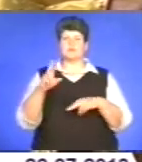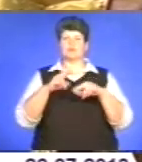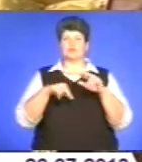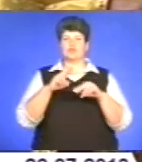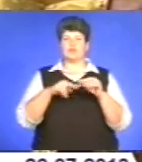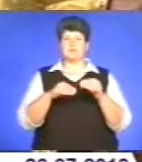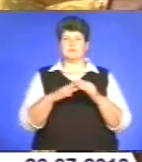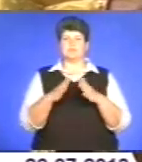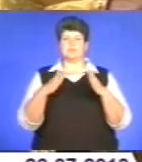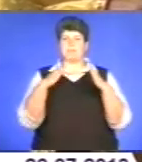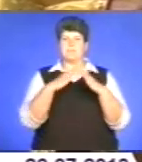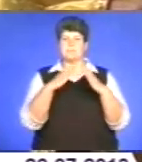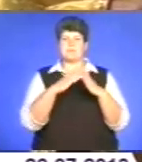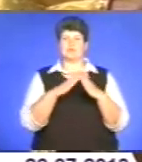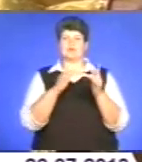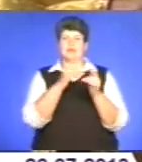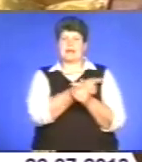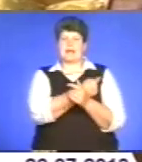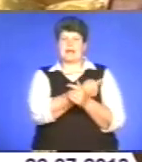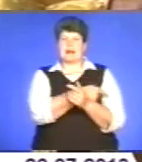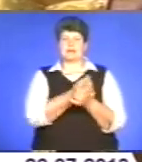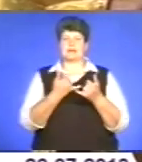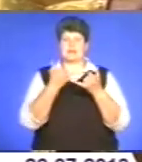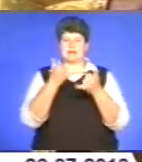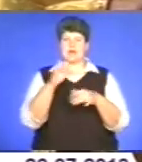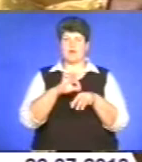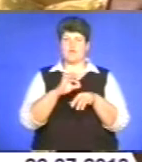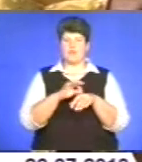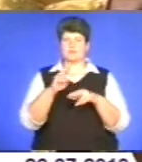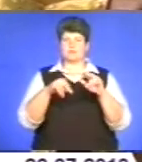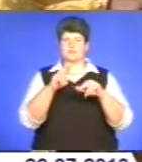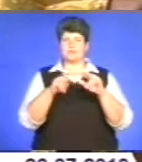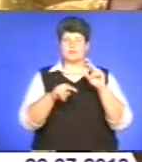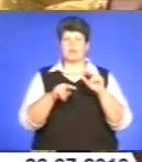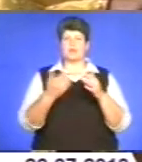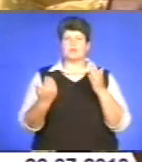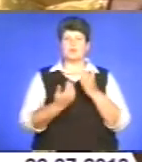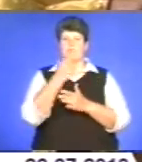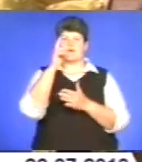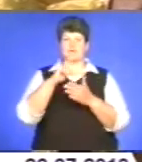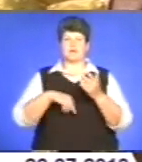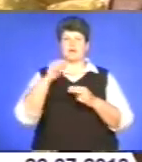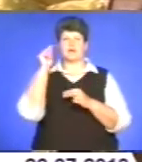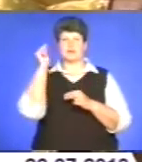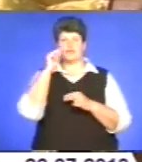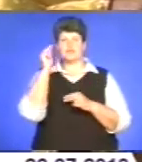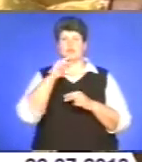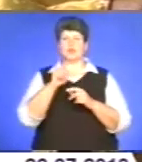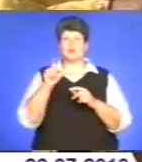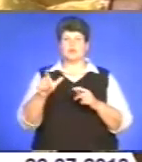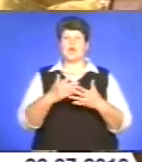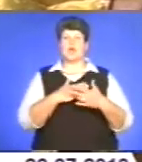притулки, лікарні для хворих. Нова віра навчила людей любити